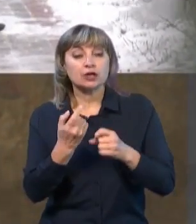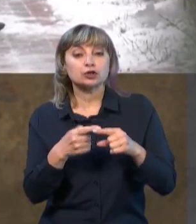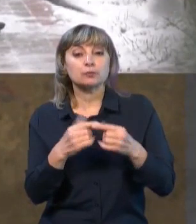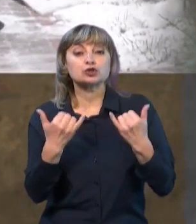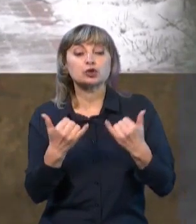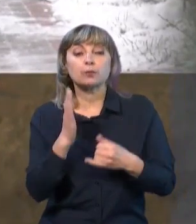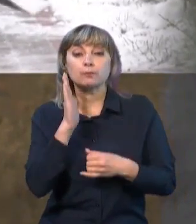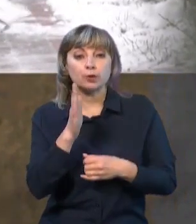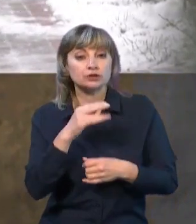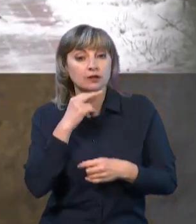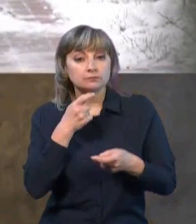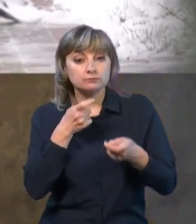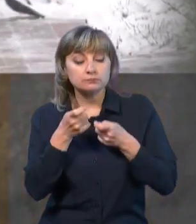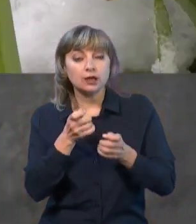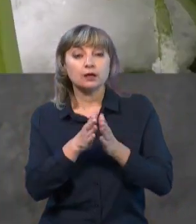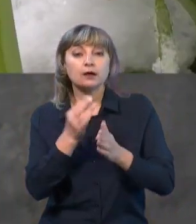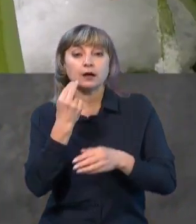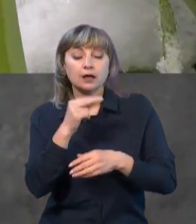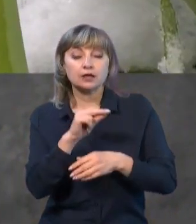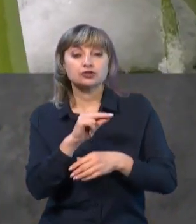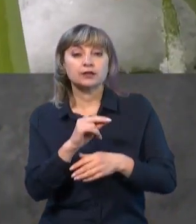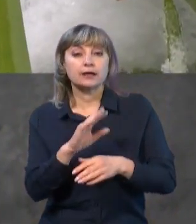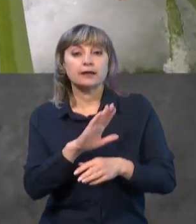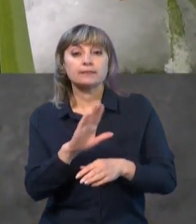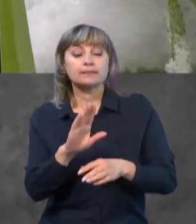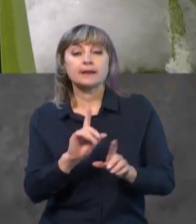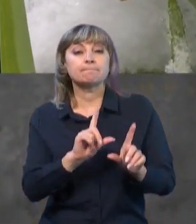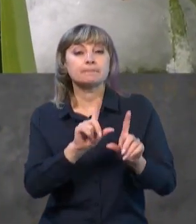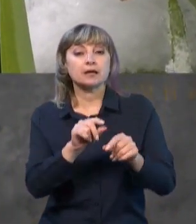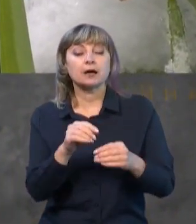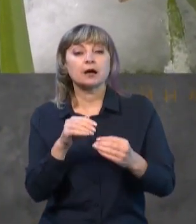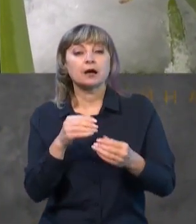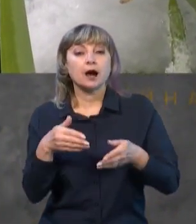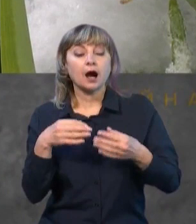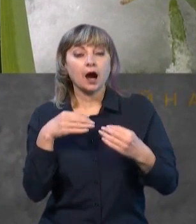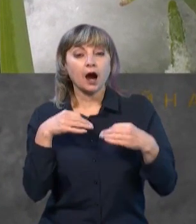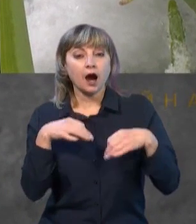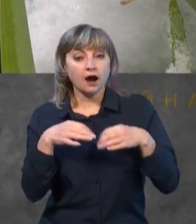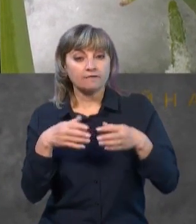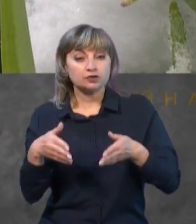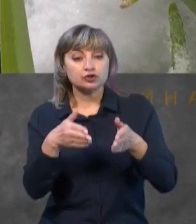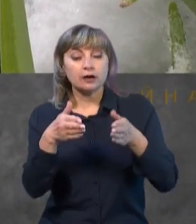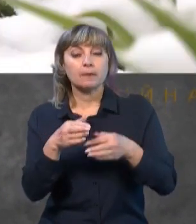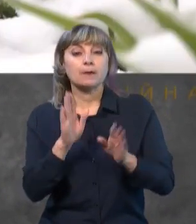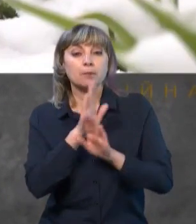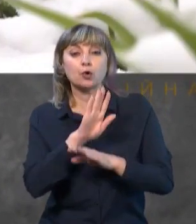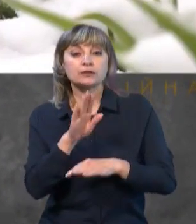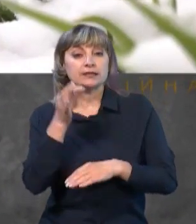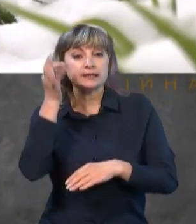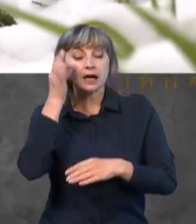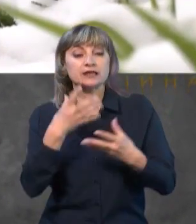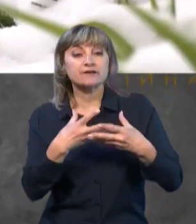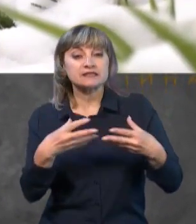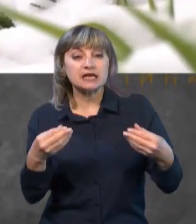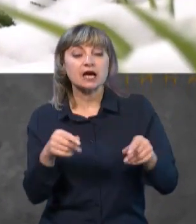сьогодні бути дуже важні, обережені, можливо, краще десь не присуватися автошляхами, тому що погода не зовсім нагадує весняну,